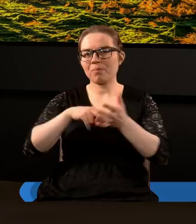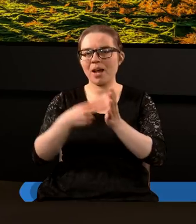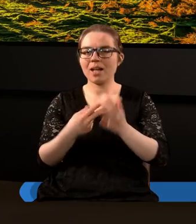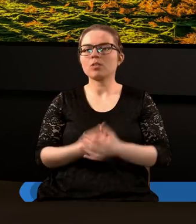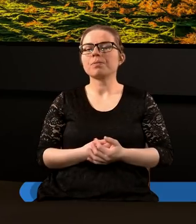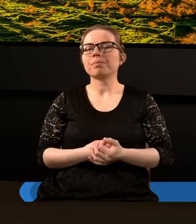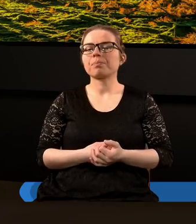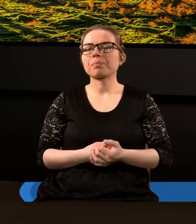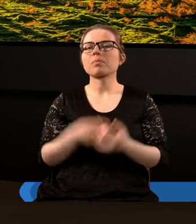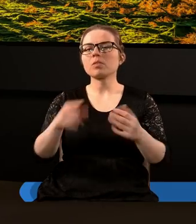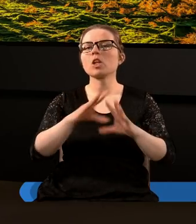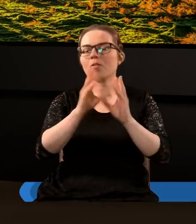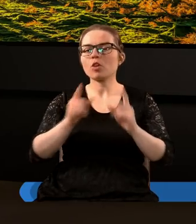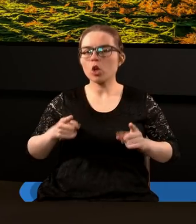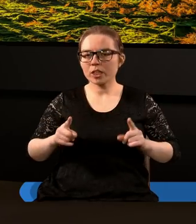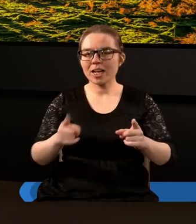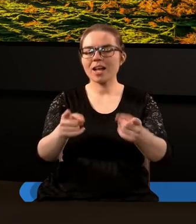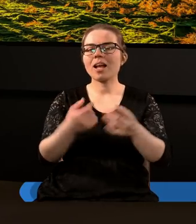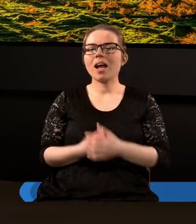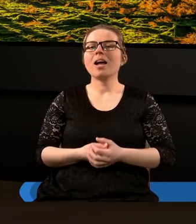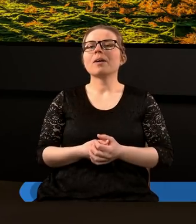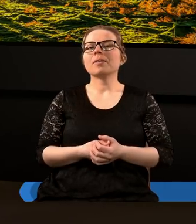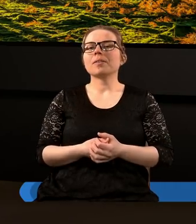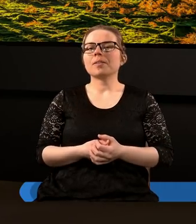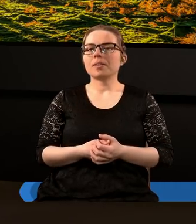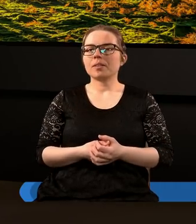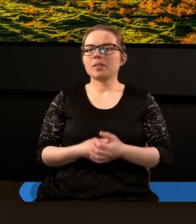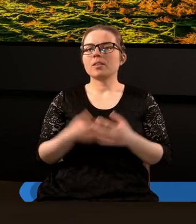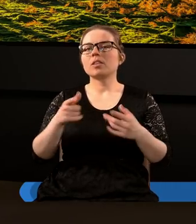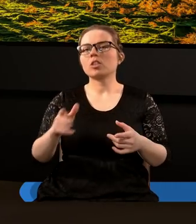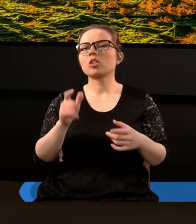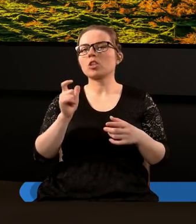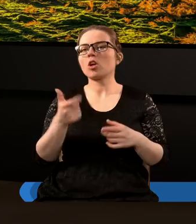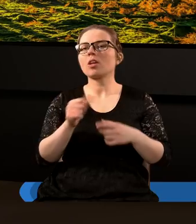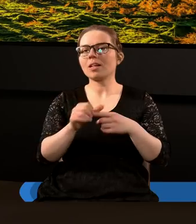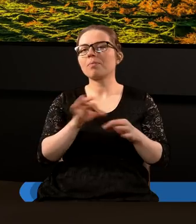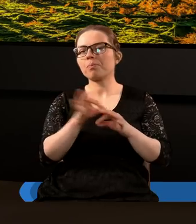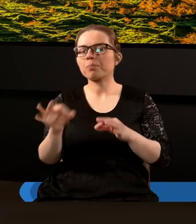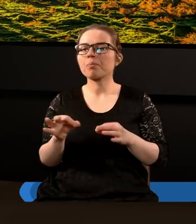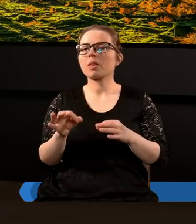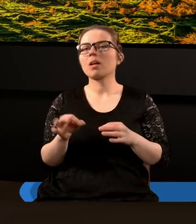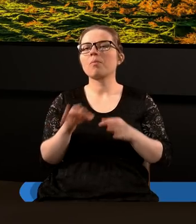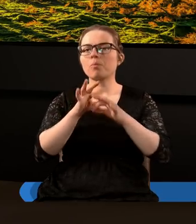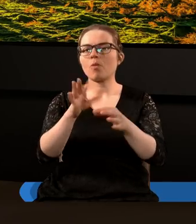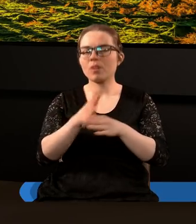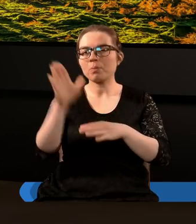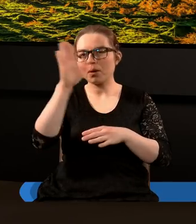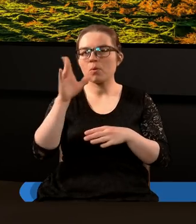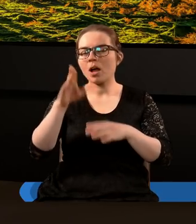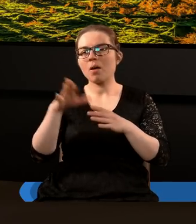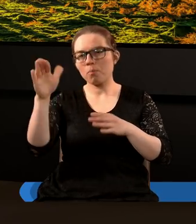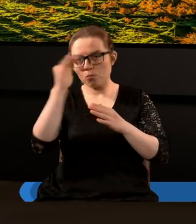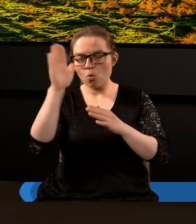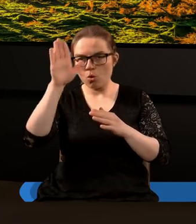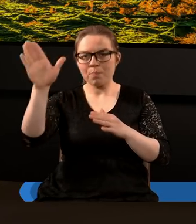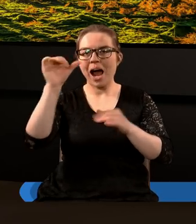że to wszystko co się dzieje jednak jest to prowadzone no że nie tyle prowadzone przez Boga ale Pan Bóg